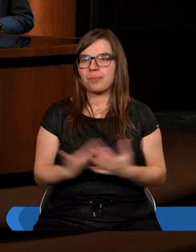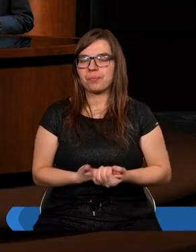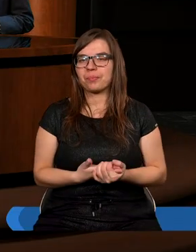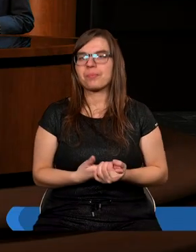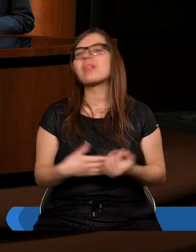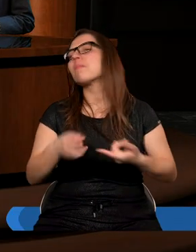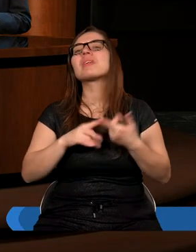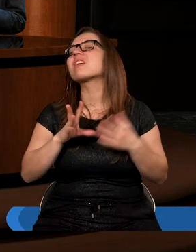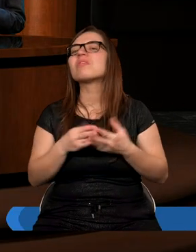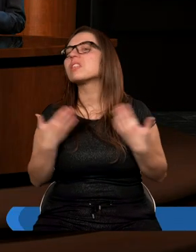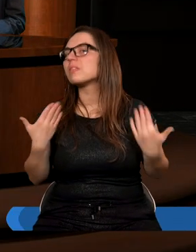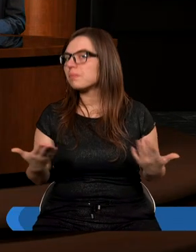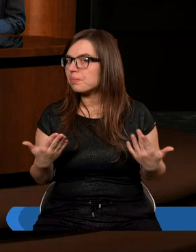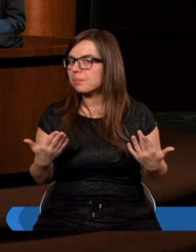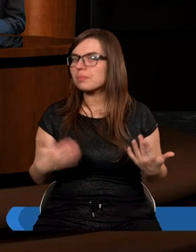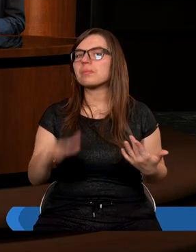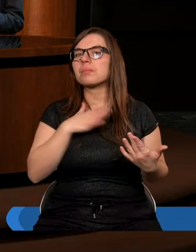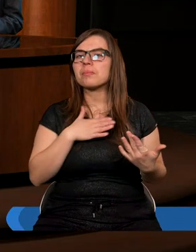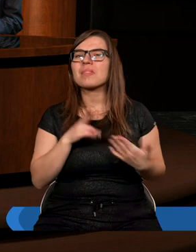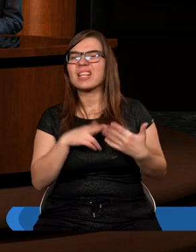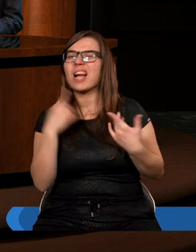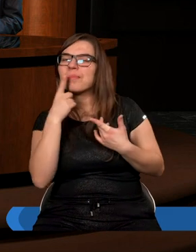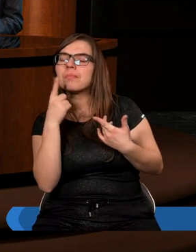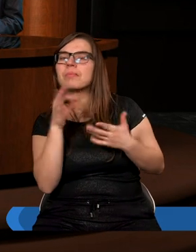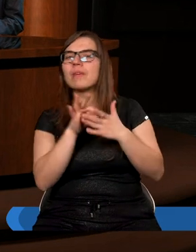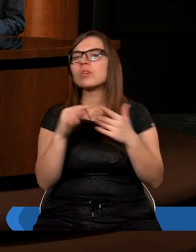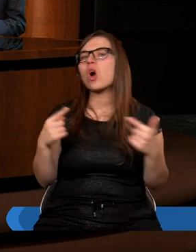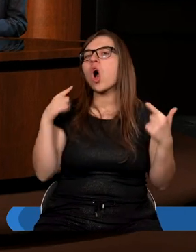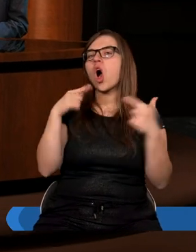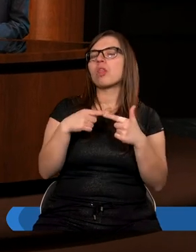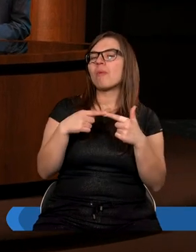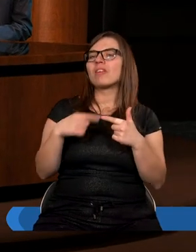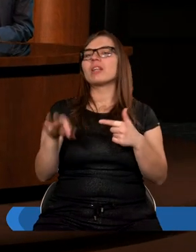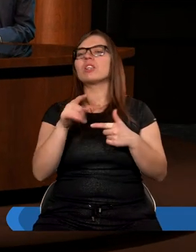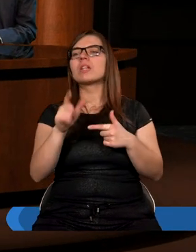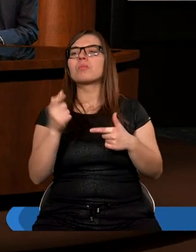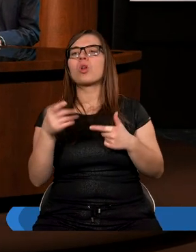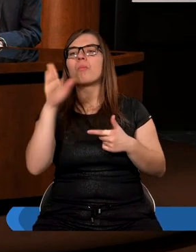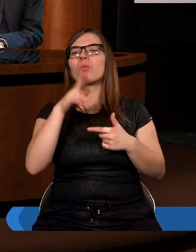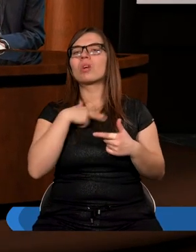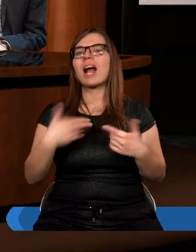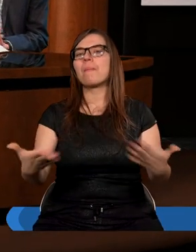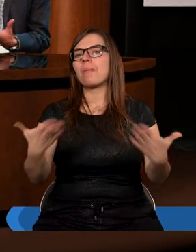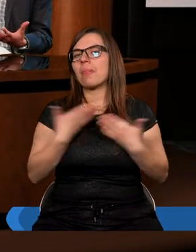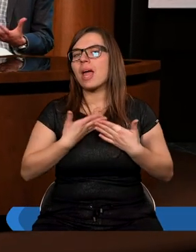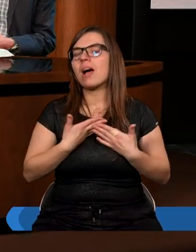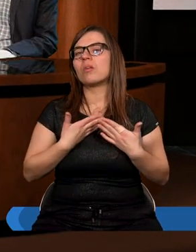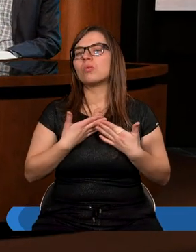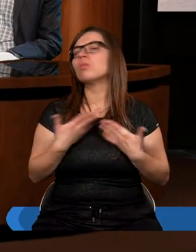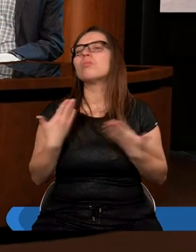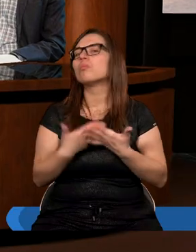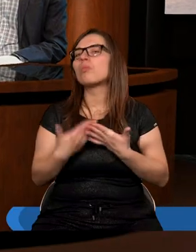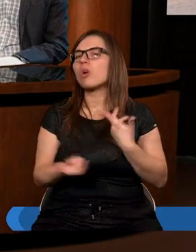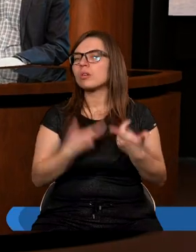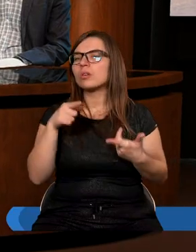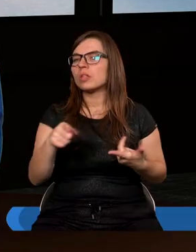Przede wszystkim mamy pewną odpowiedzialność. Co robimy akurat z tym, co Pan Bóg dał nam już poznać?